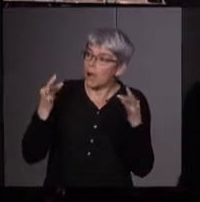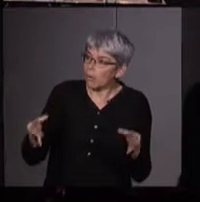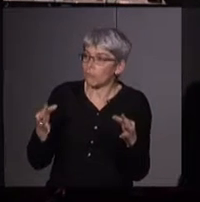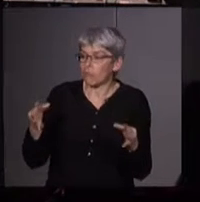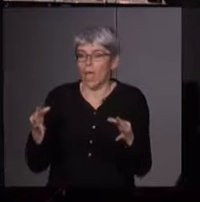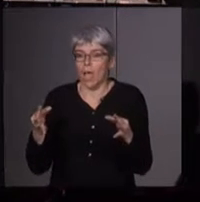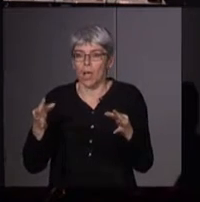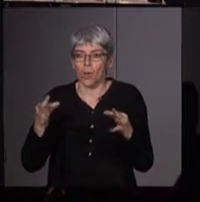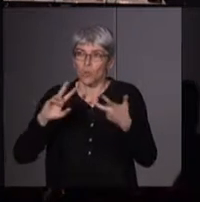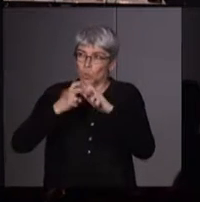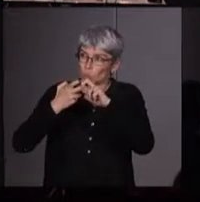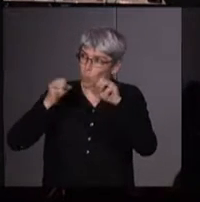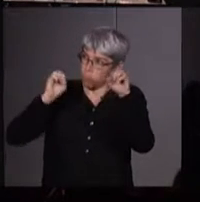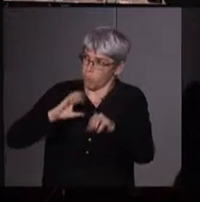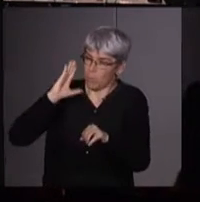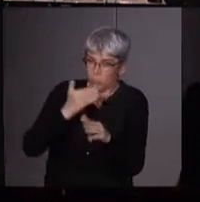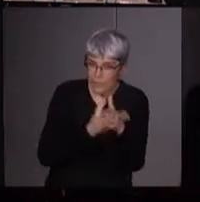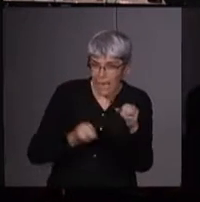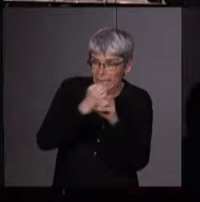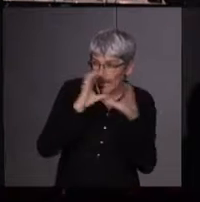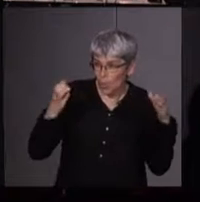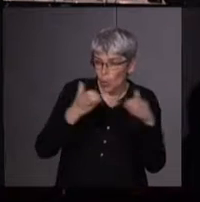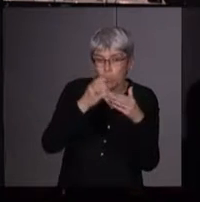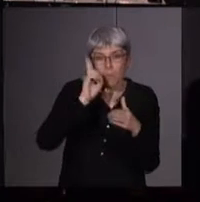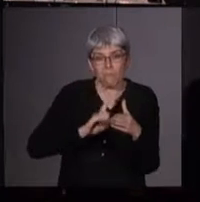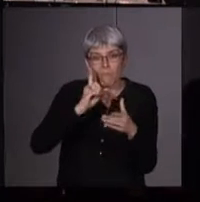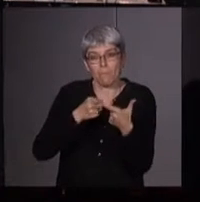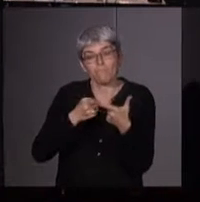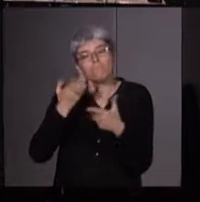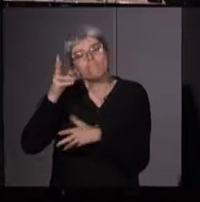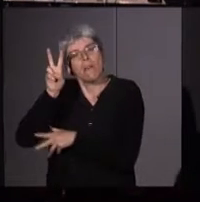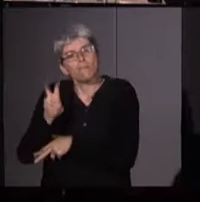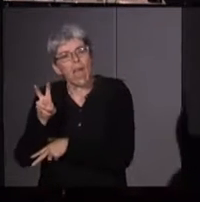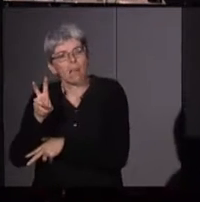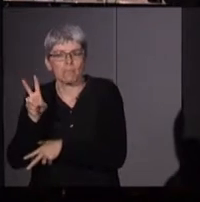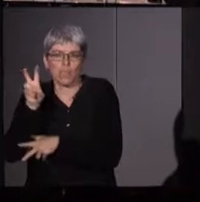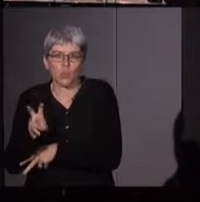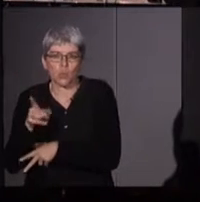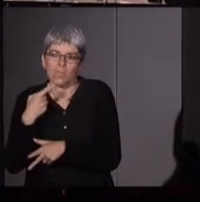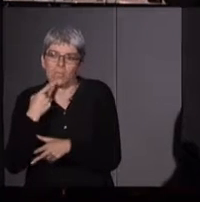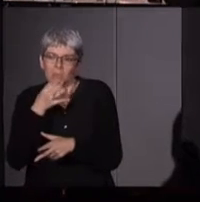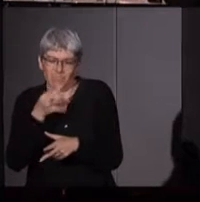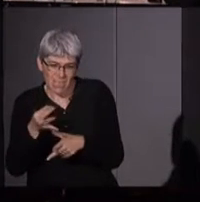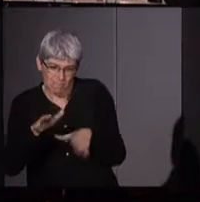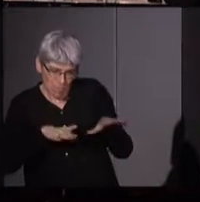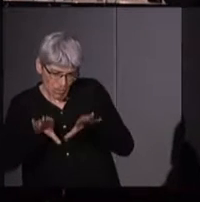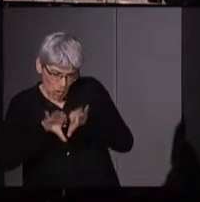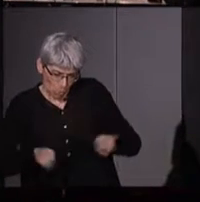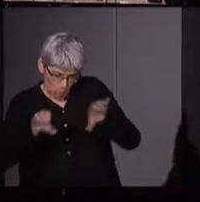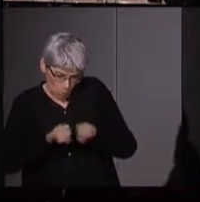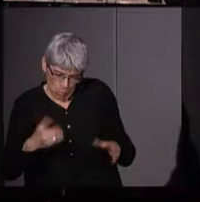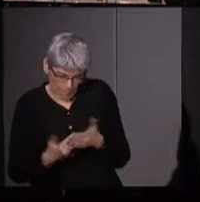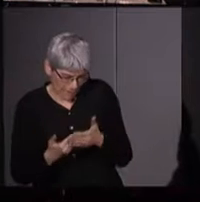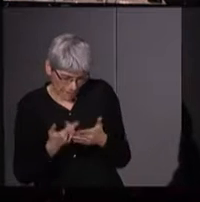les structures de pouvoir. Et l'écologie est plutôt entendue comme la revendication de modes de production et de reproduction